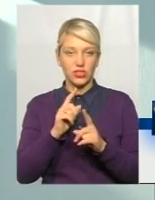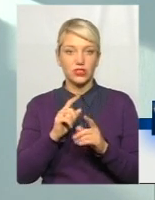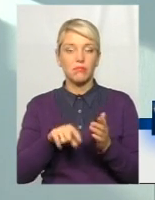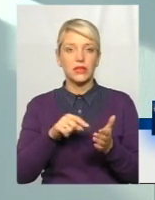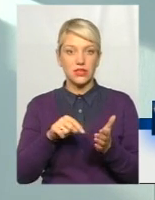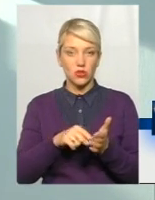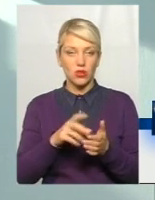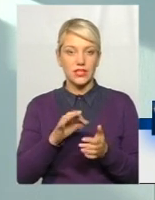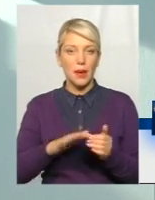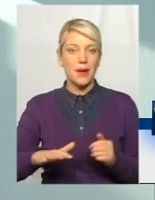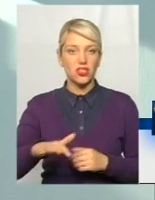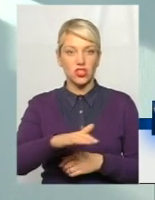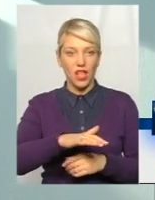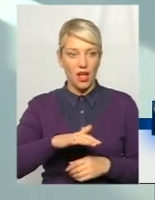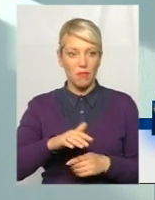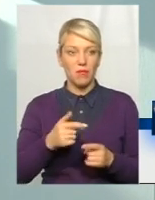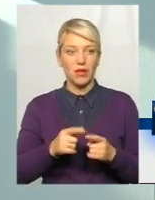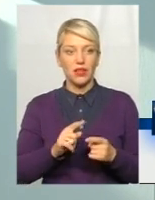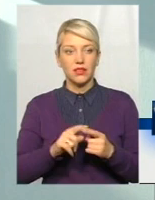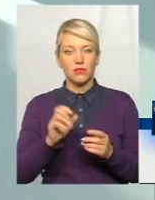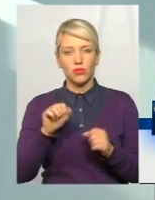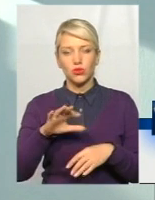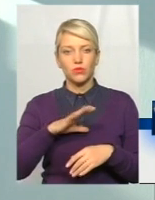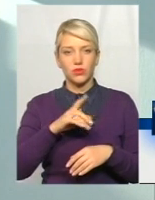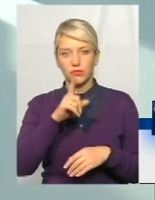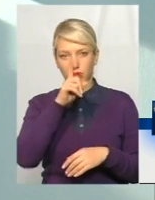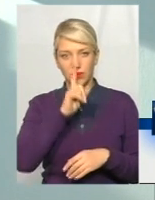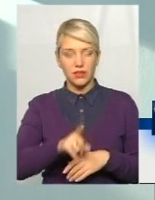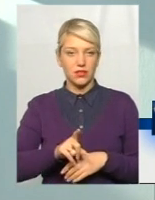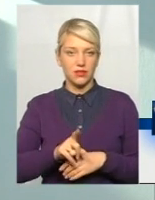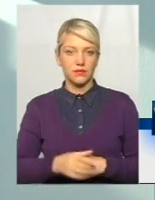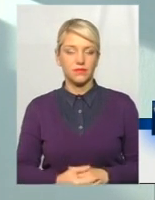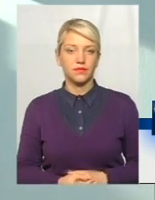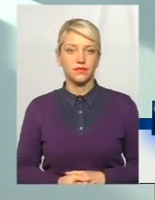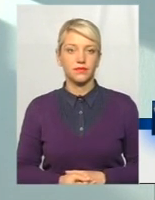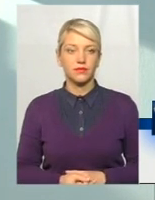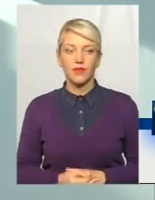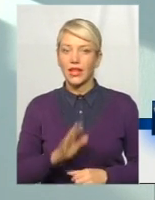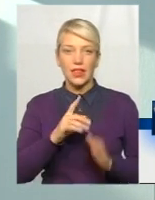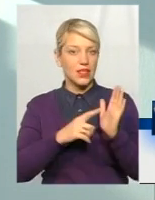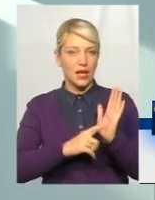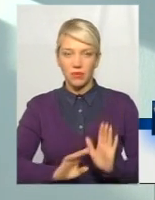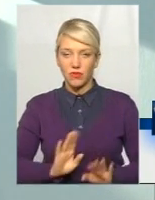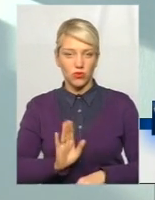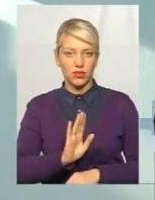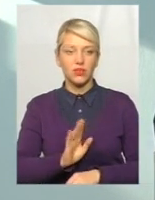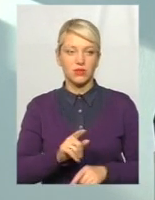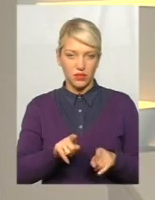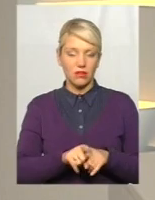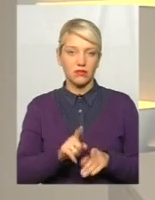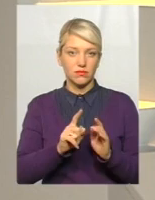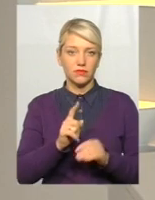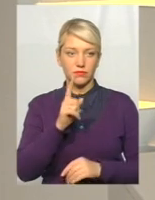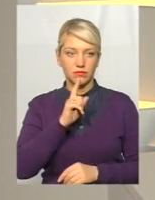думаю, це, якщо вся структура, то це питання місяців. Навіть так? До півроку? Так. Добре, тепер